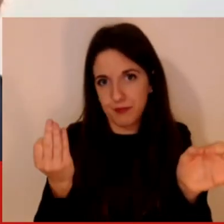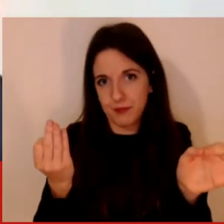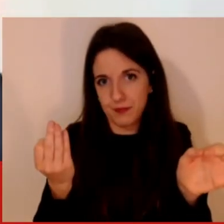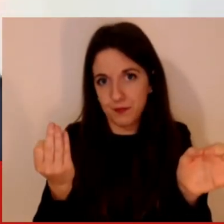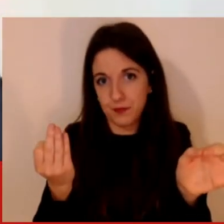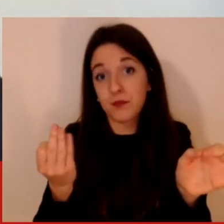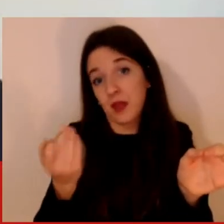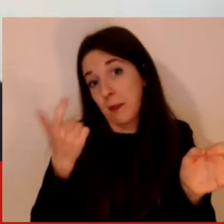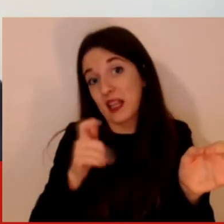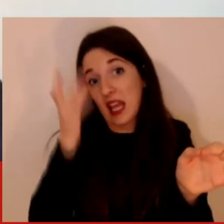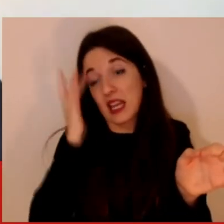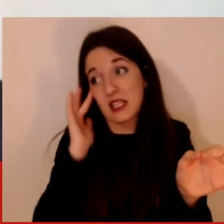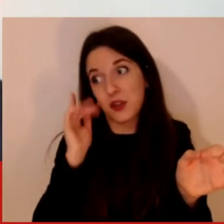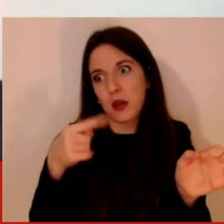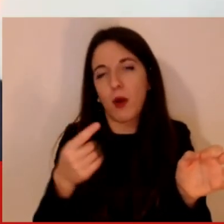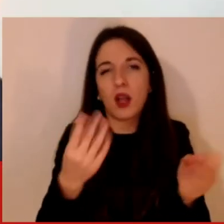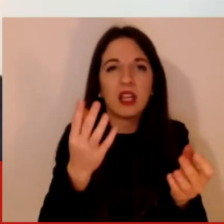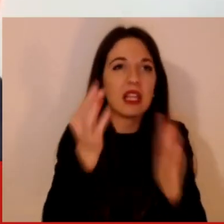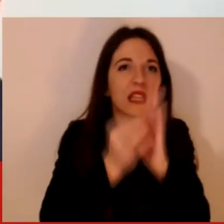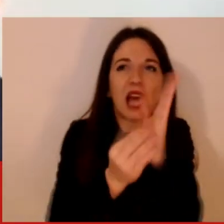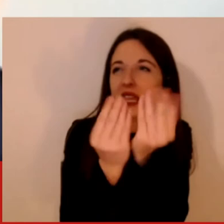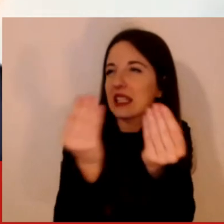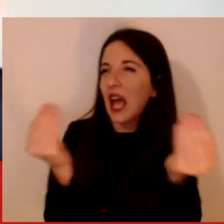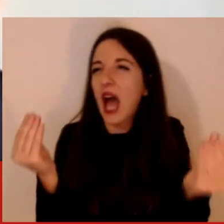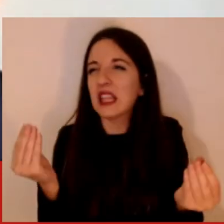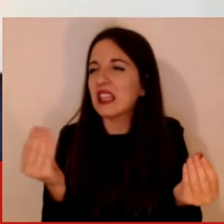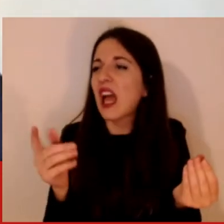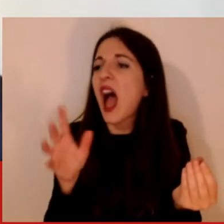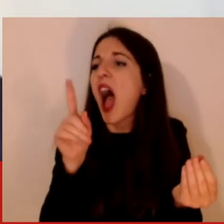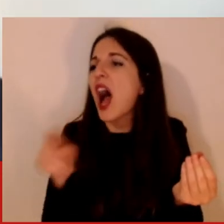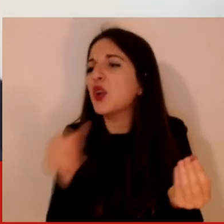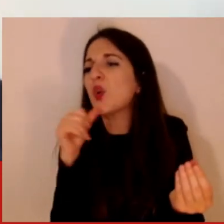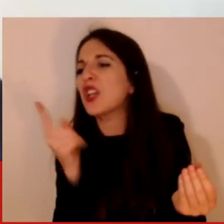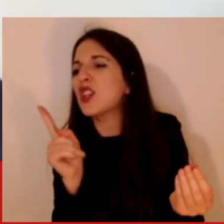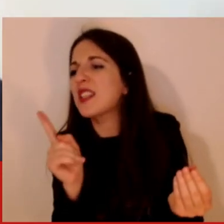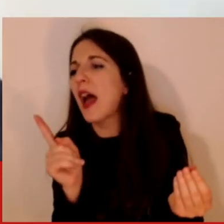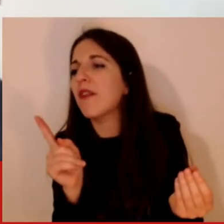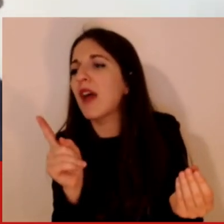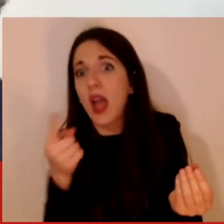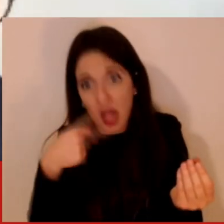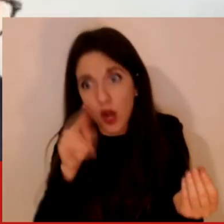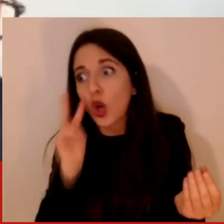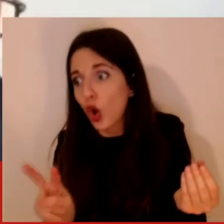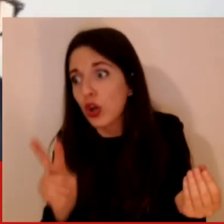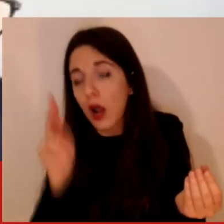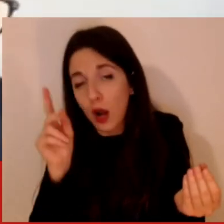cioè della montagna di altri dati non di qualità e questo è un altro lavoro molto molto importante che deve essere fatto.